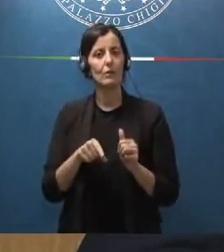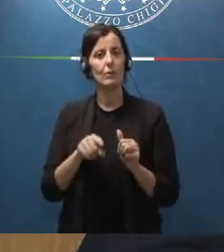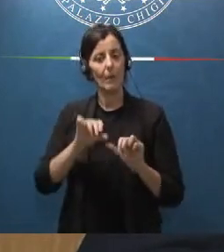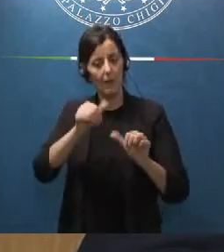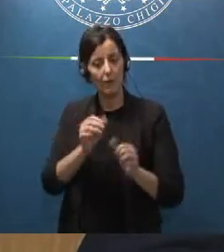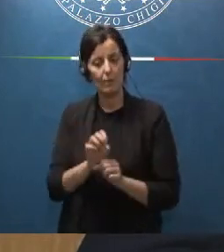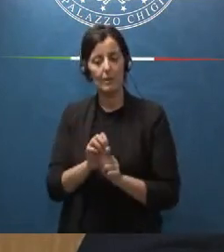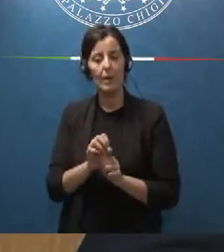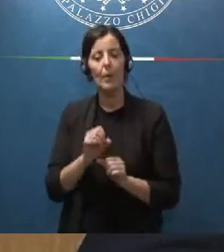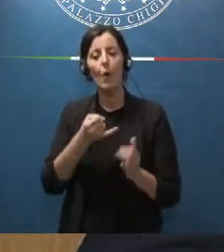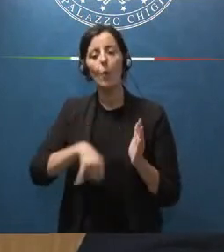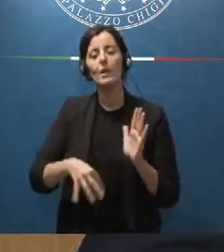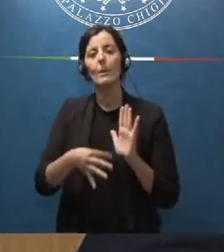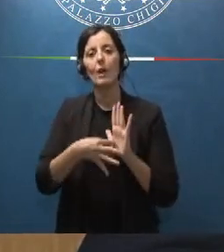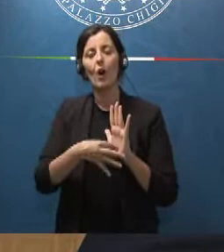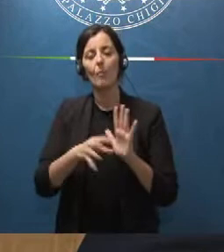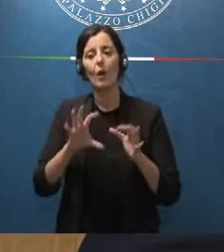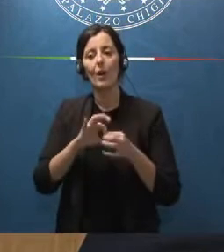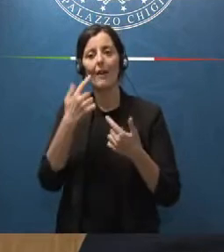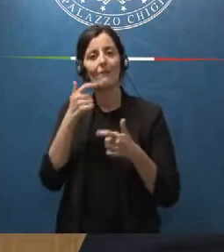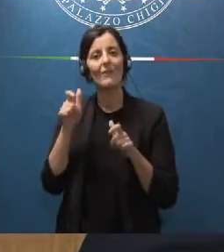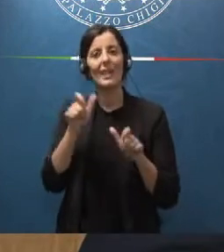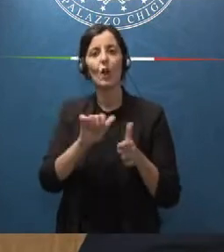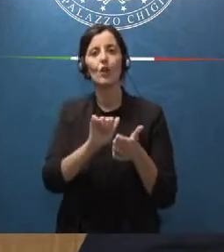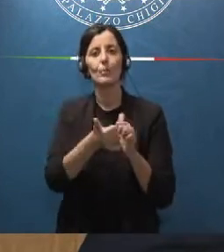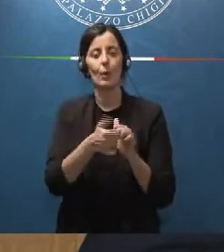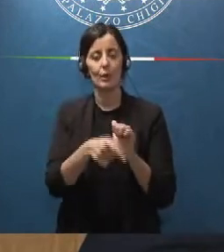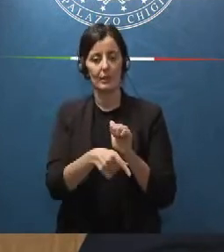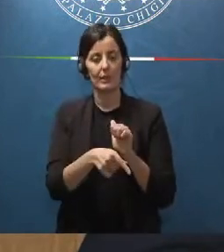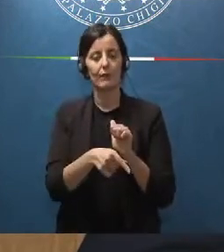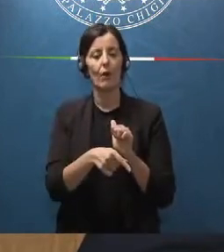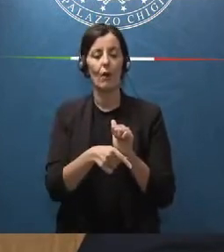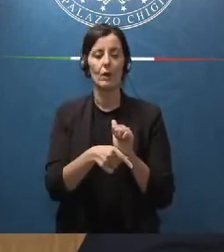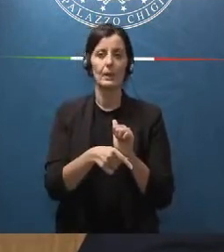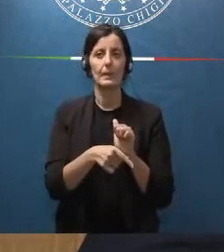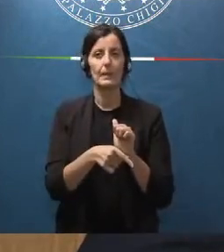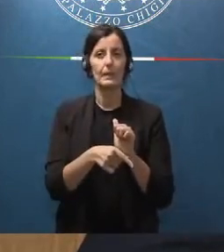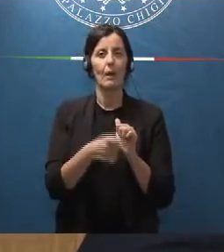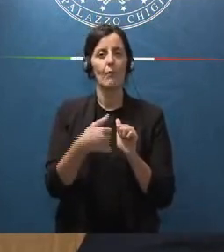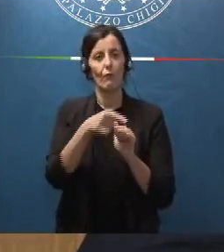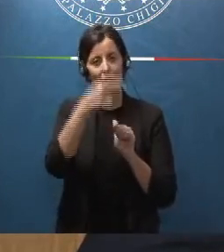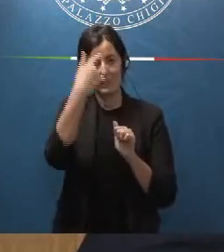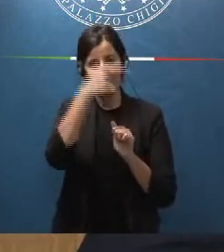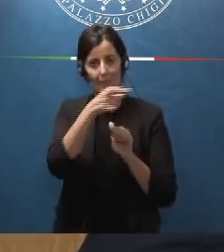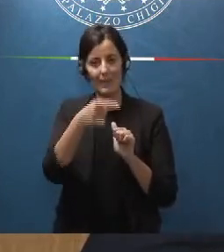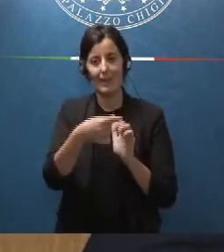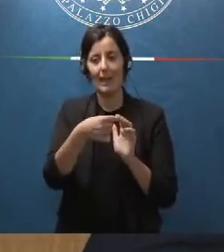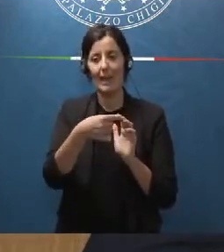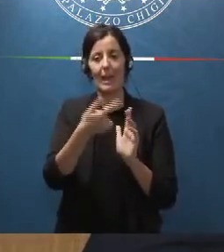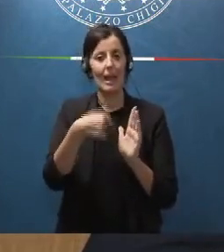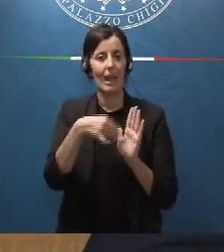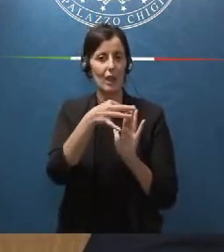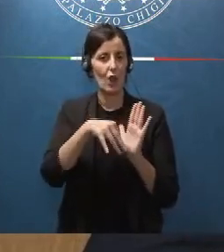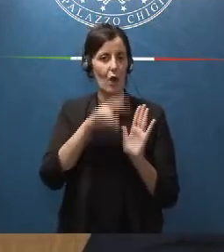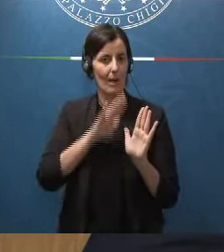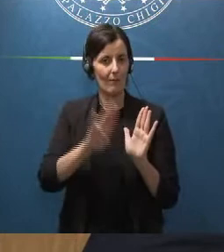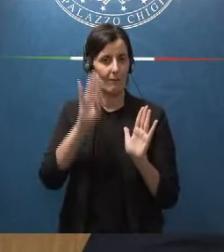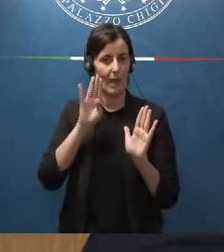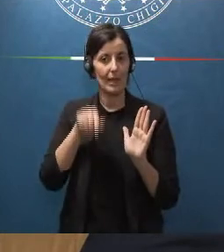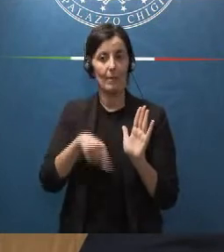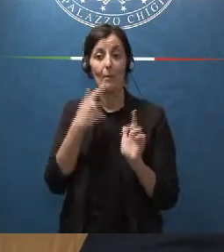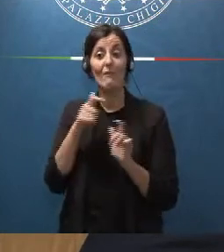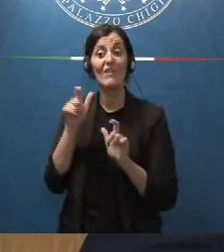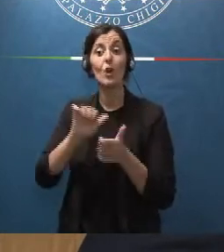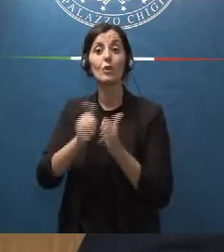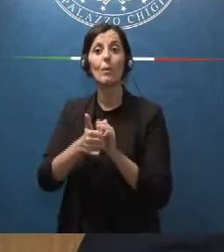'ultima norma riguarda il vincolo sportivo relativamente a un cuscinetto voi sapete che la norma precedente azzerava il vincolo